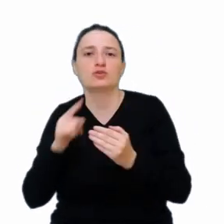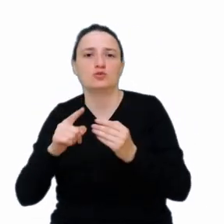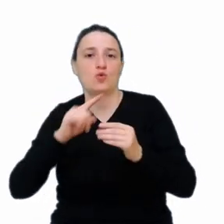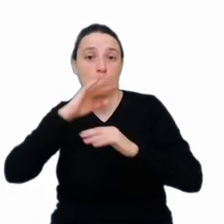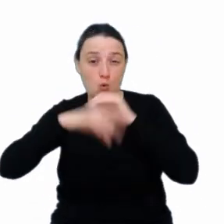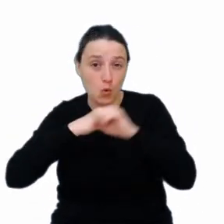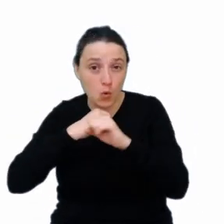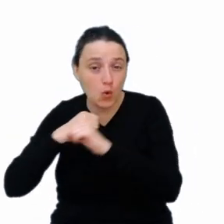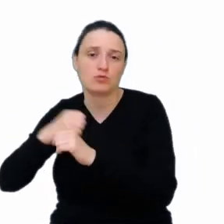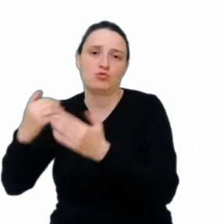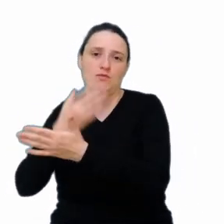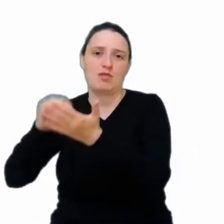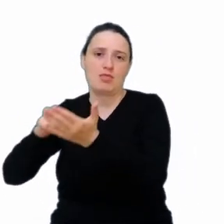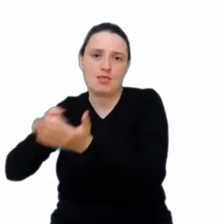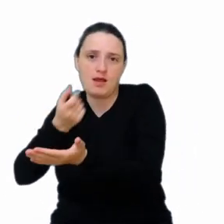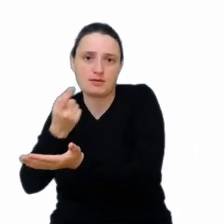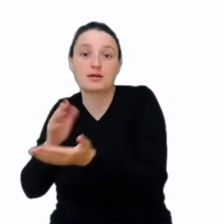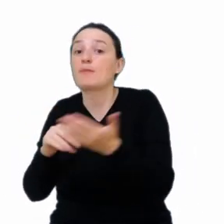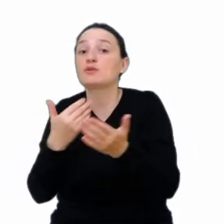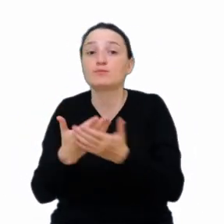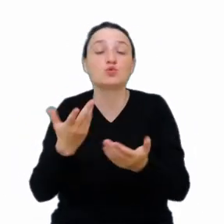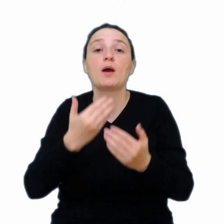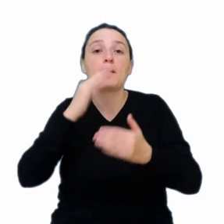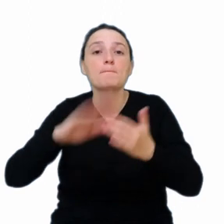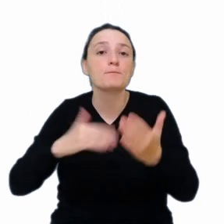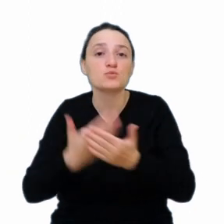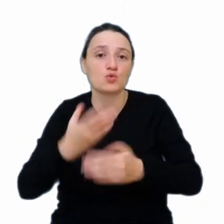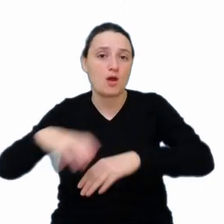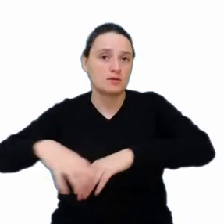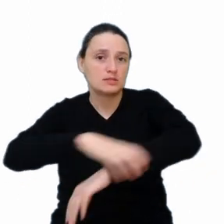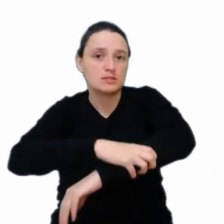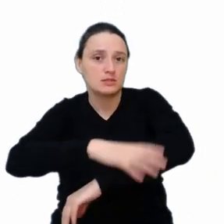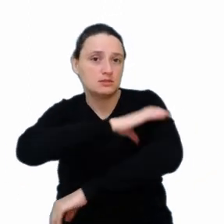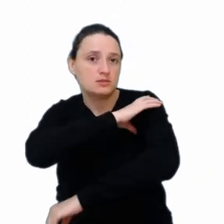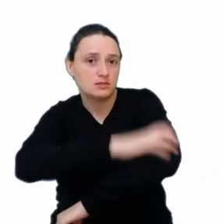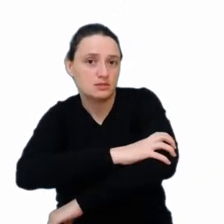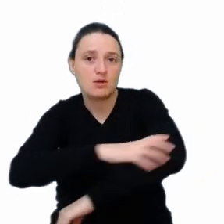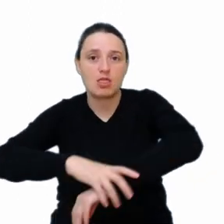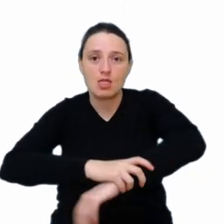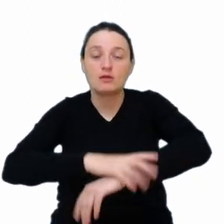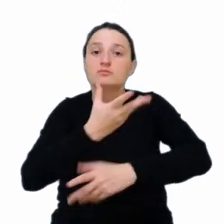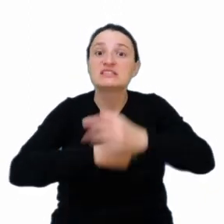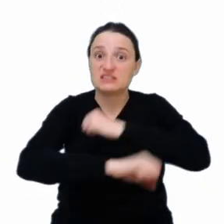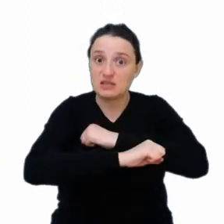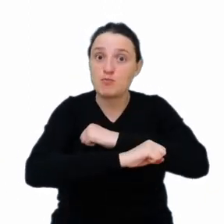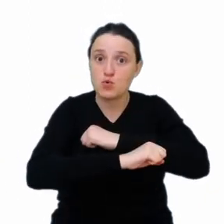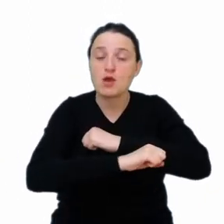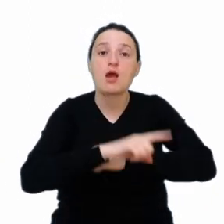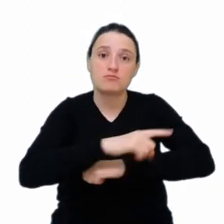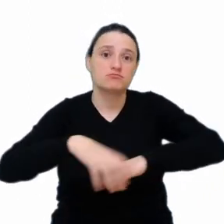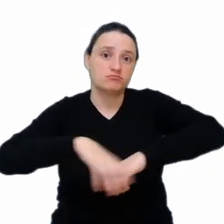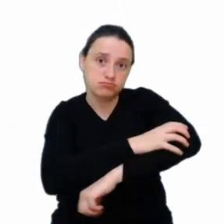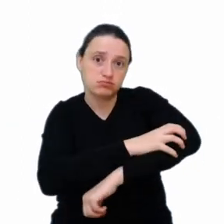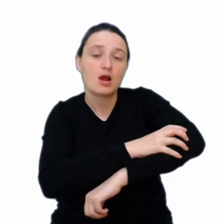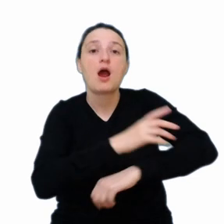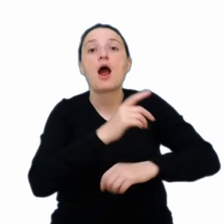Szczególnym przypadkiem są egzoszkielety czy ortezy czy protezy, które albo zastępują jakieś kończyny, które były uszkodzone, gdzie ludzie nie